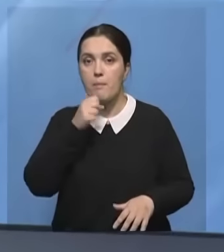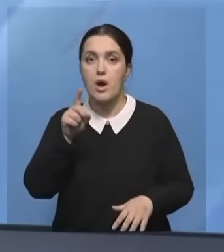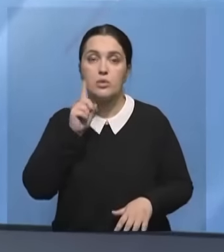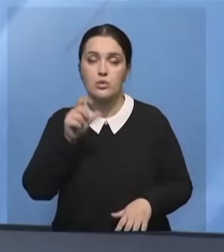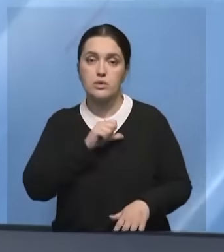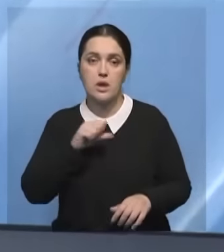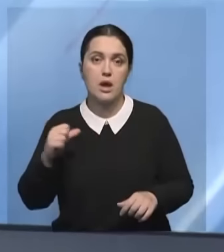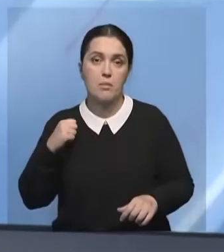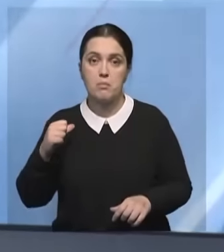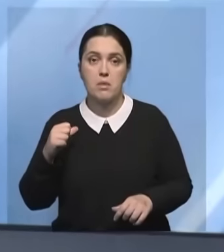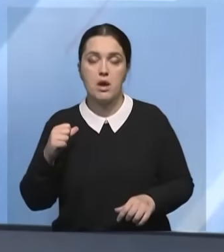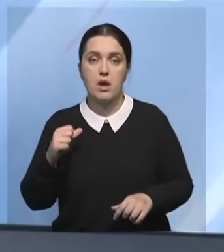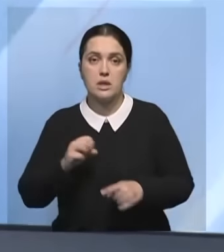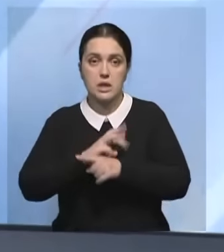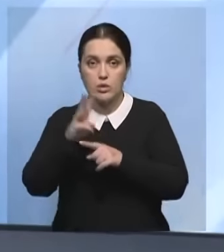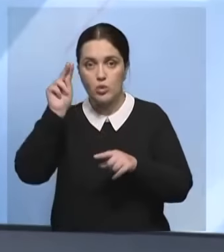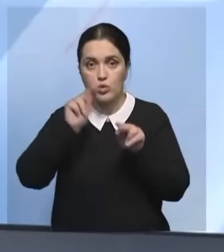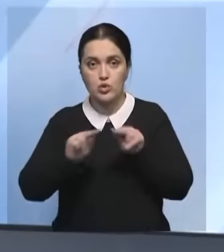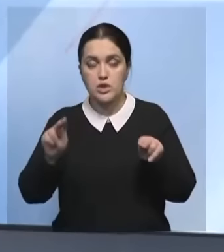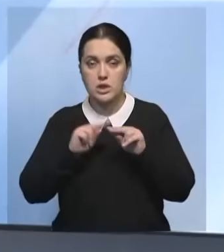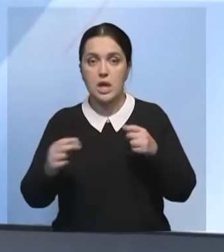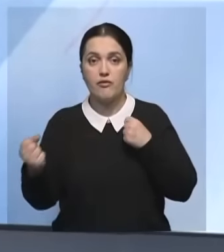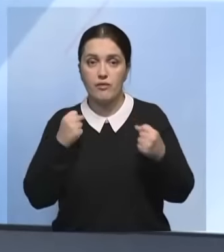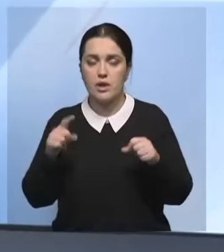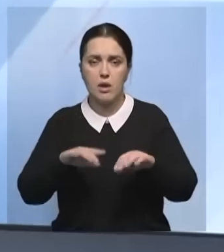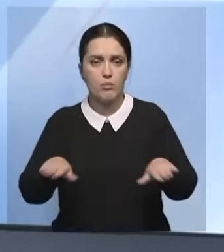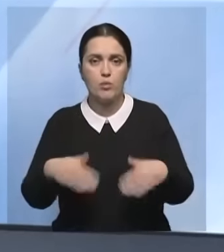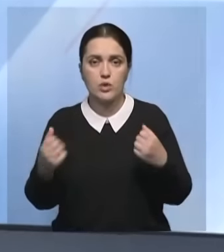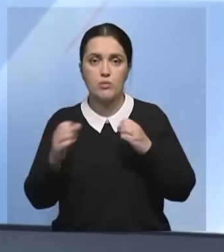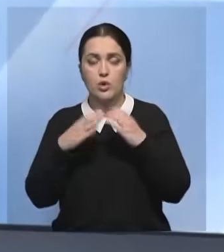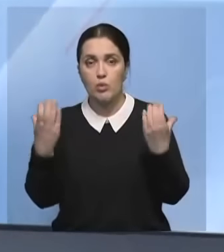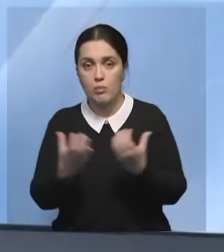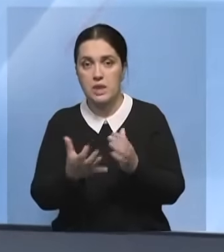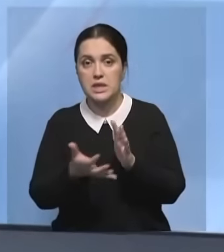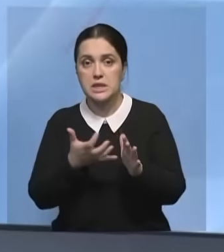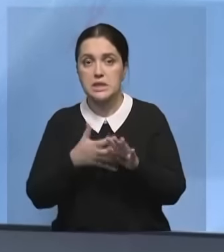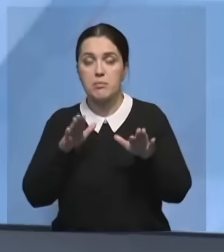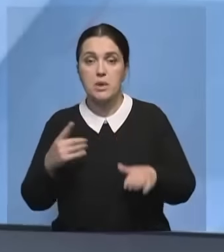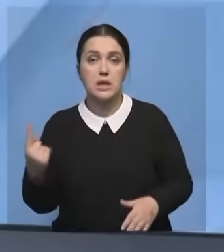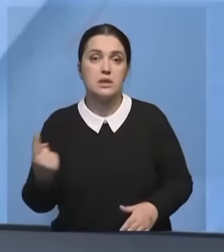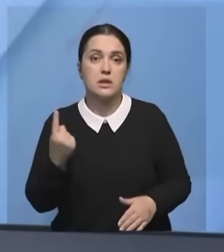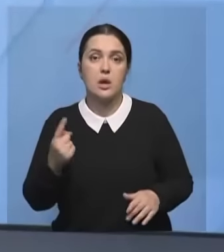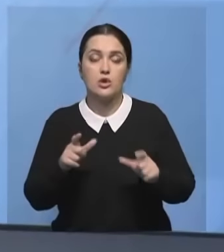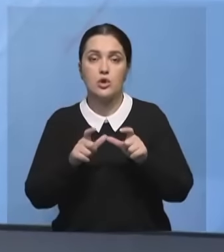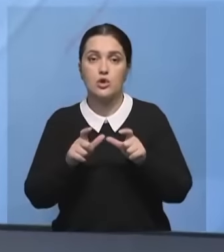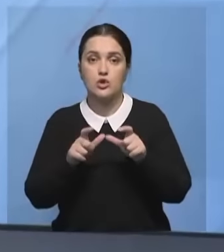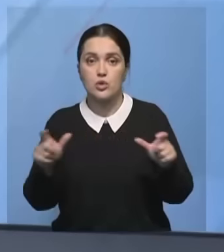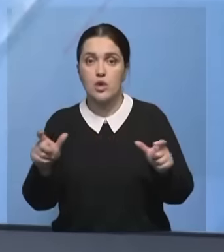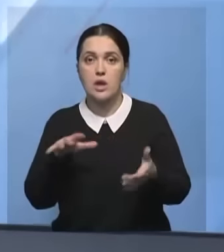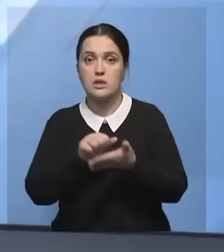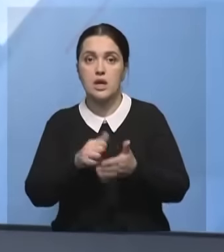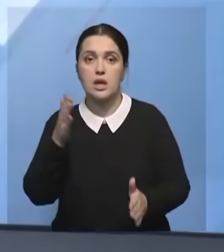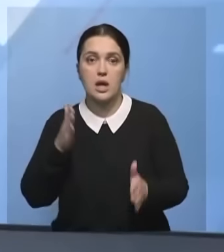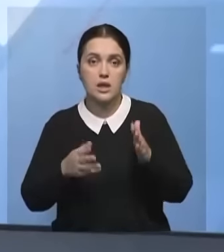самостоятельно создает учитель физкультуры. Проблему отсутствия спорткомплекса и дефицита мест в единственной пришкольной секции каратэ